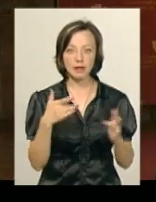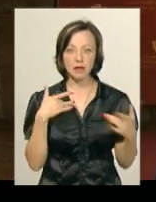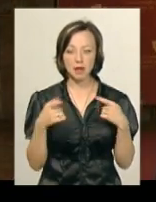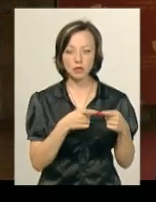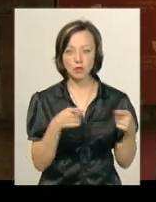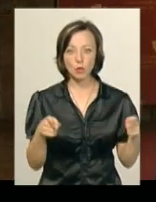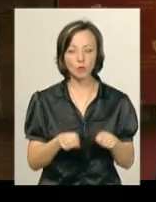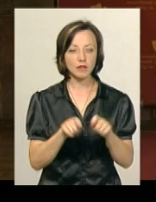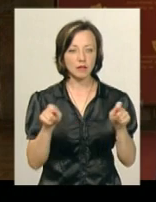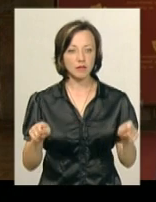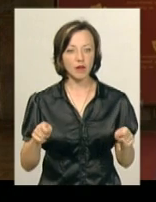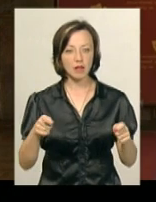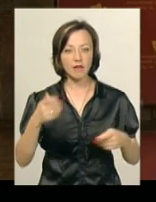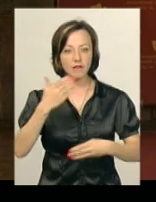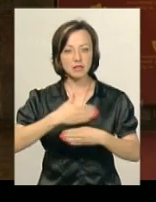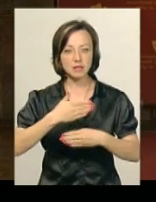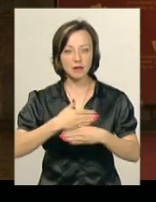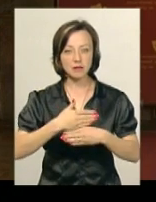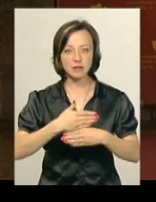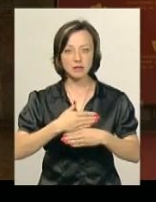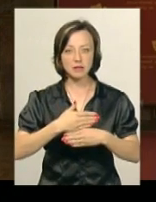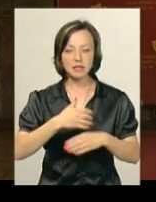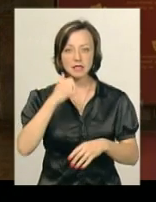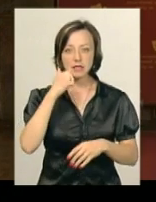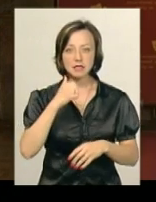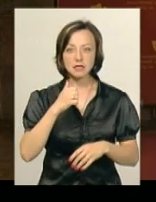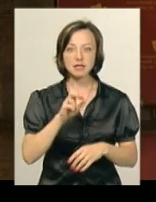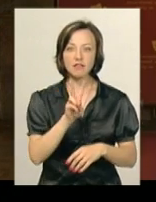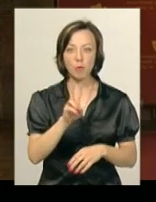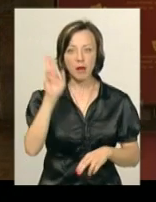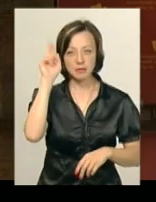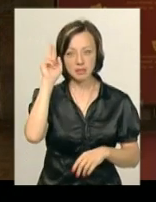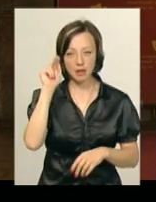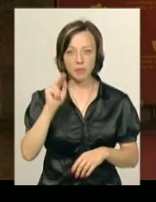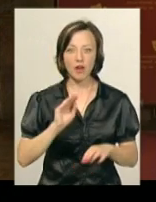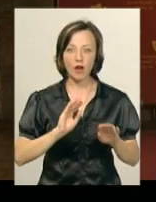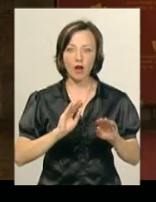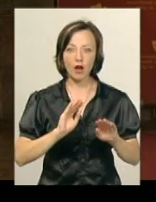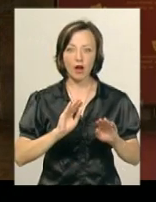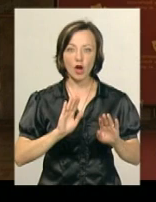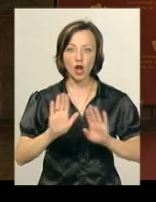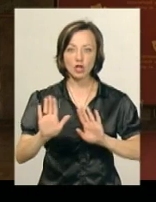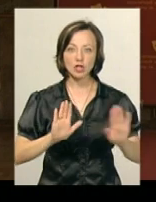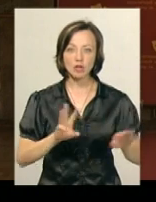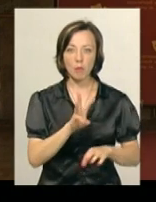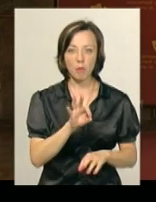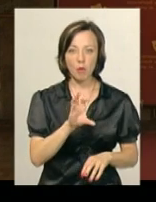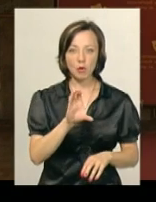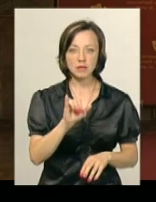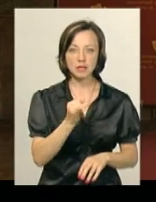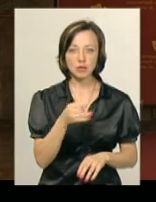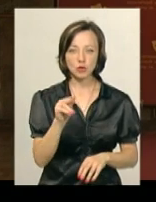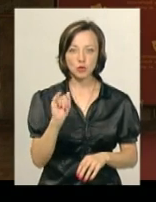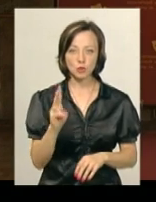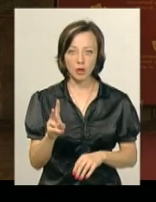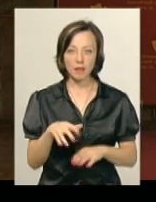сезону ми відкривали виставу «За п'єсою Старицького за двома зайцями» у режисурі Олега Мисічука – це народний артист і